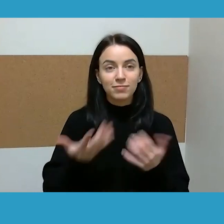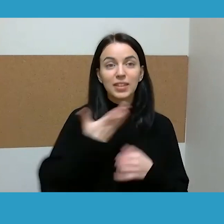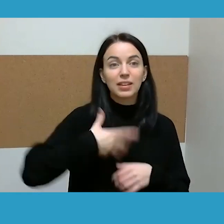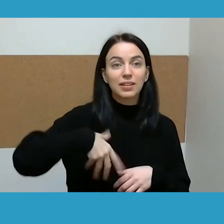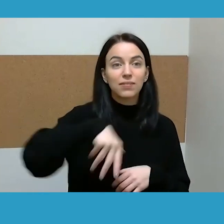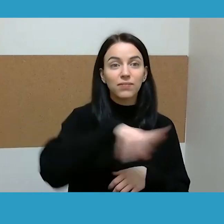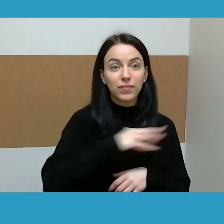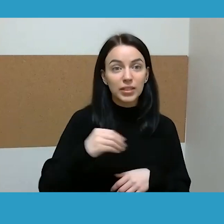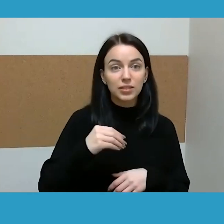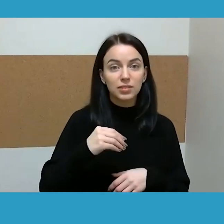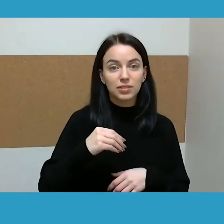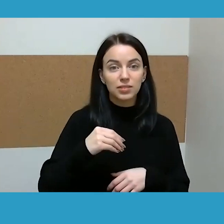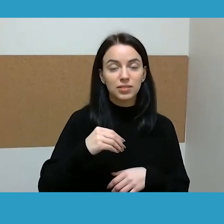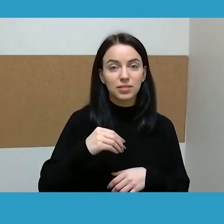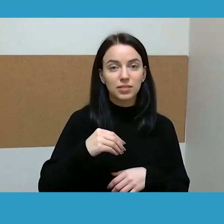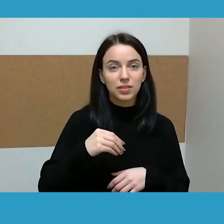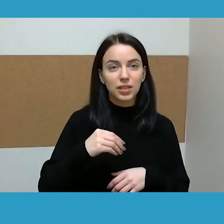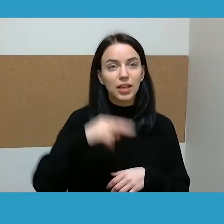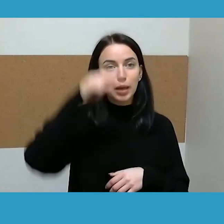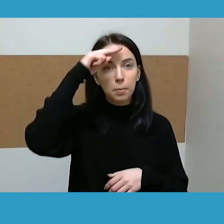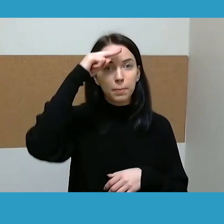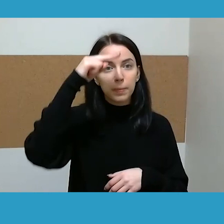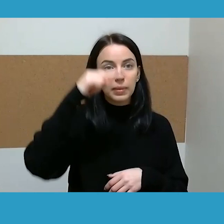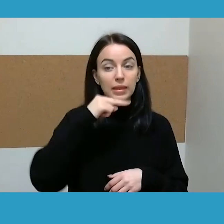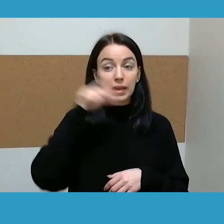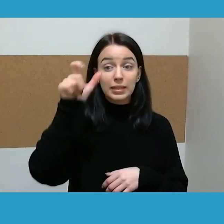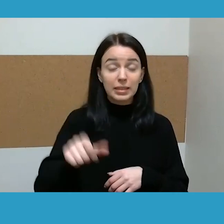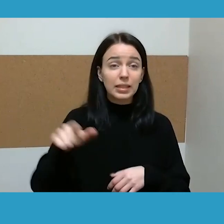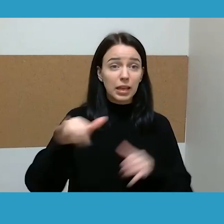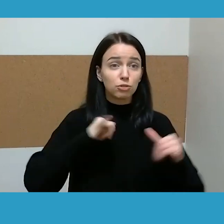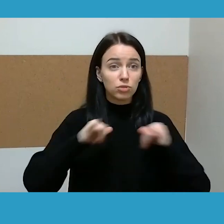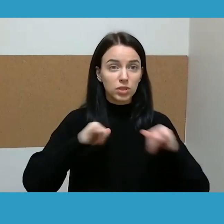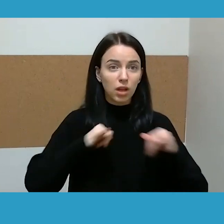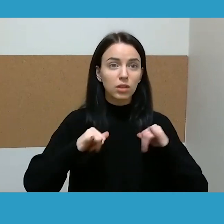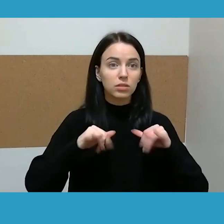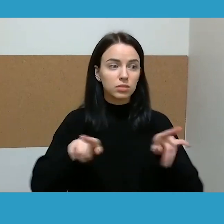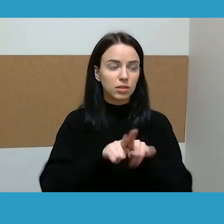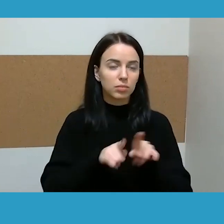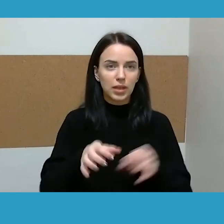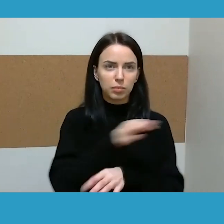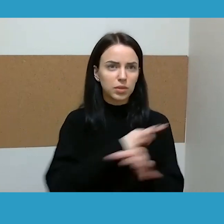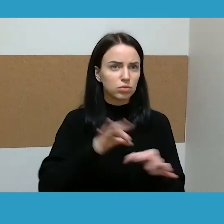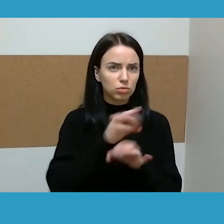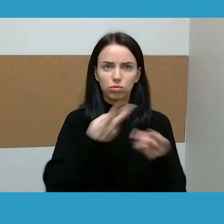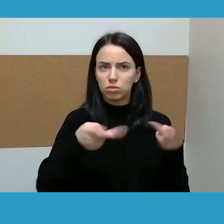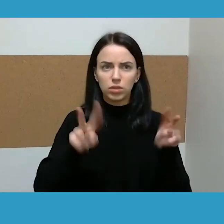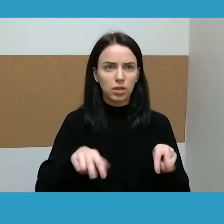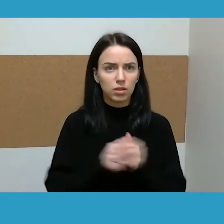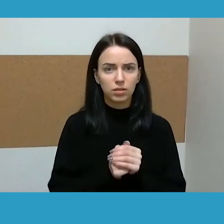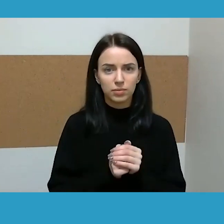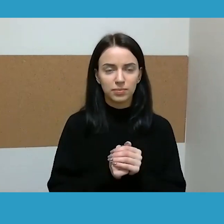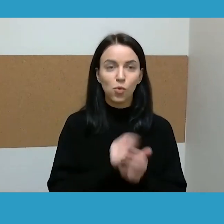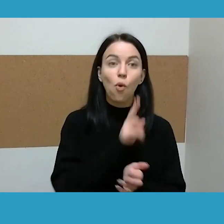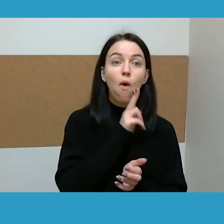buvimas savo vaiko tėčių taptų iš tikrųjų net nediskutuotinų klausimų. O mes, mamos,